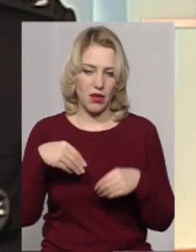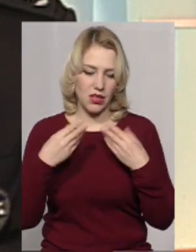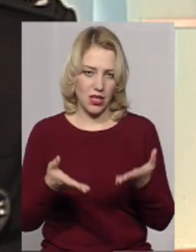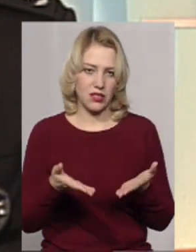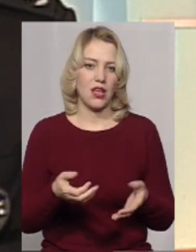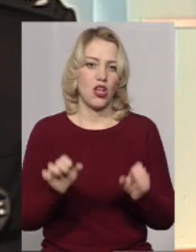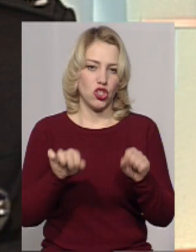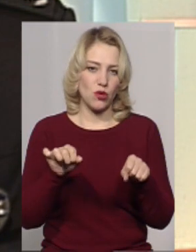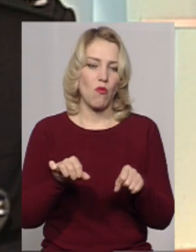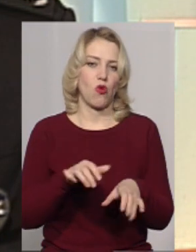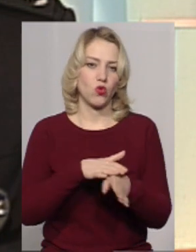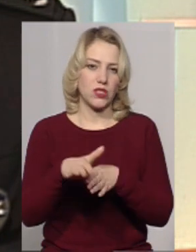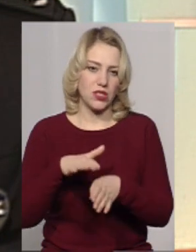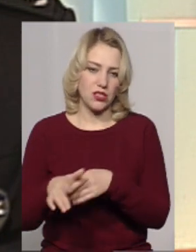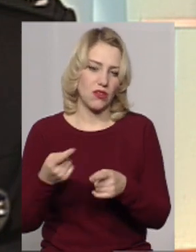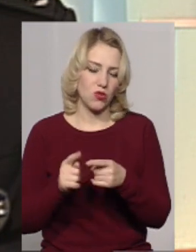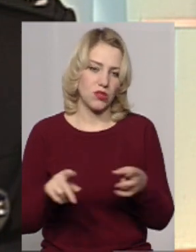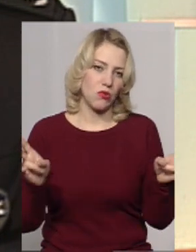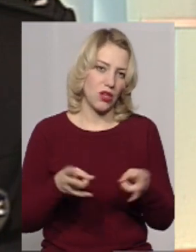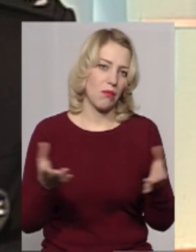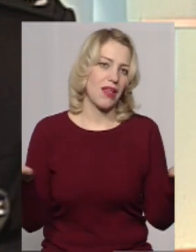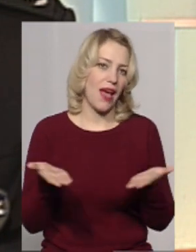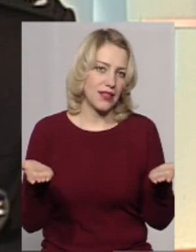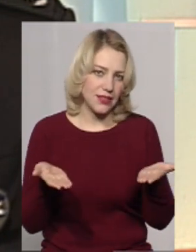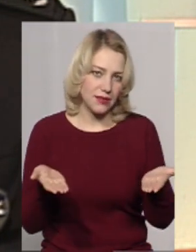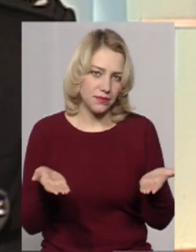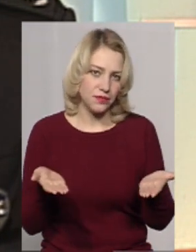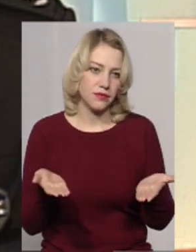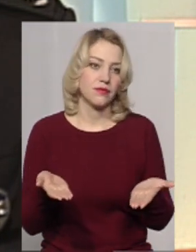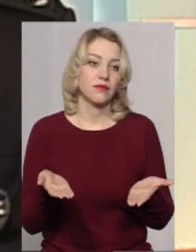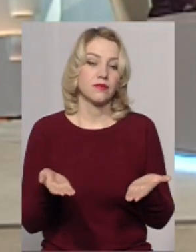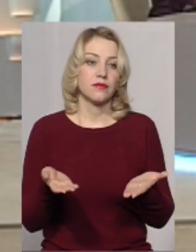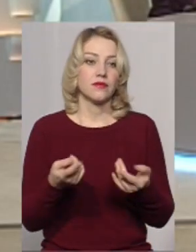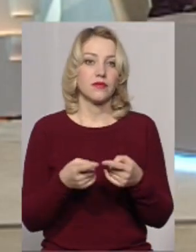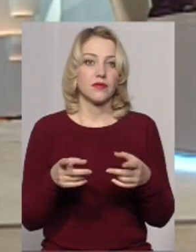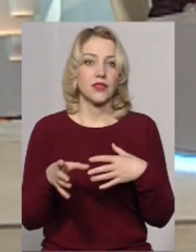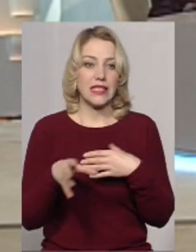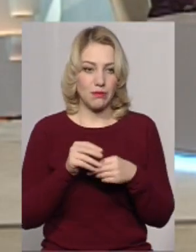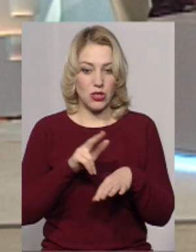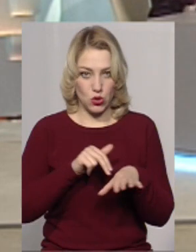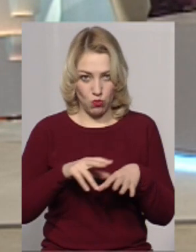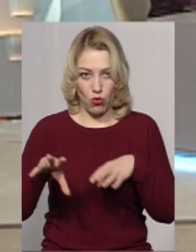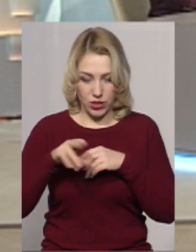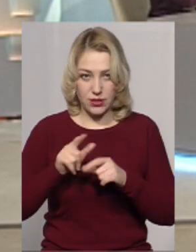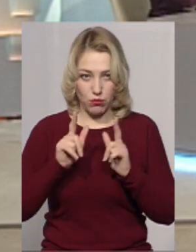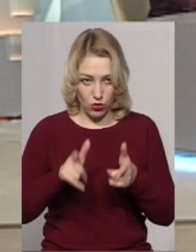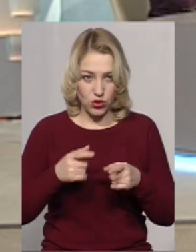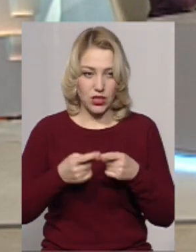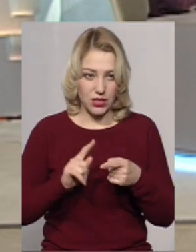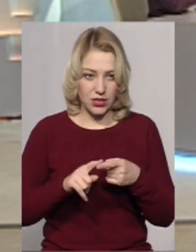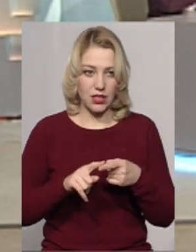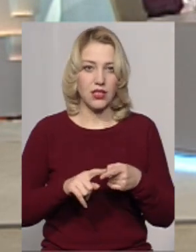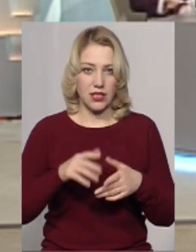здійснювати оці потреби, які... Спільно із поліцією порахували. Ви погоджуєтеся, що це